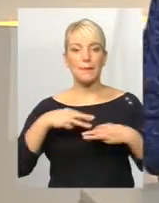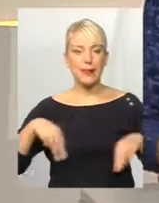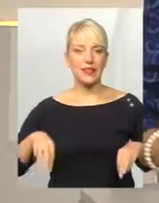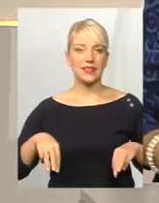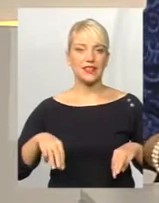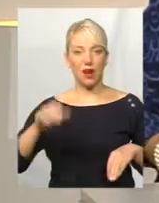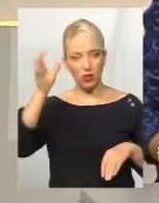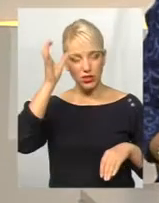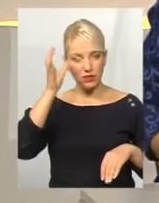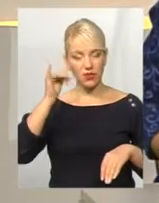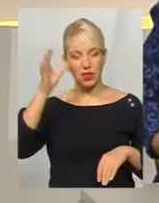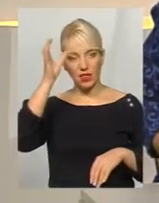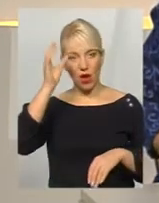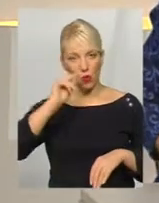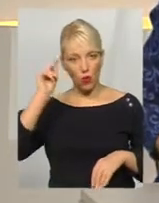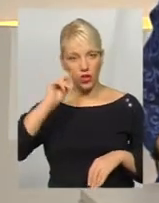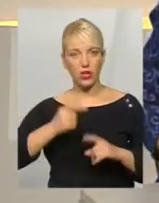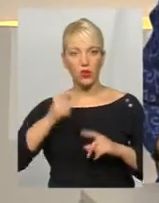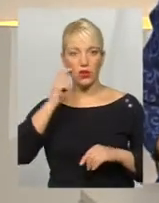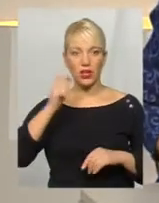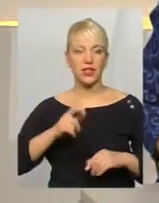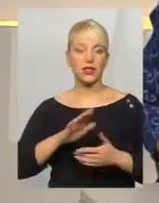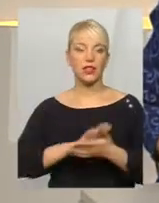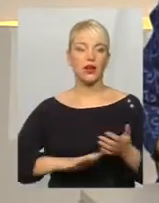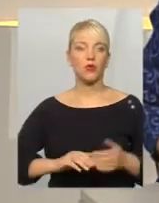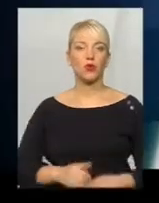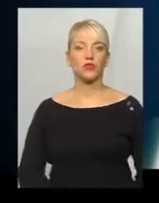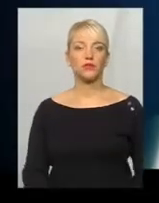освіти і науки України Лілії Граневич. Далі продовжимо.